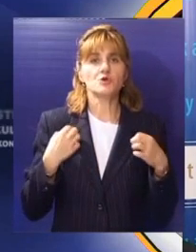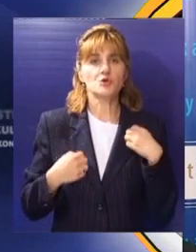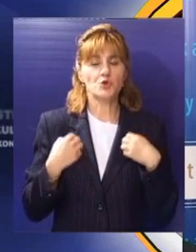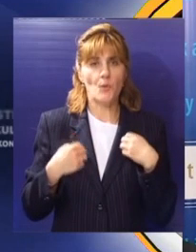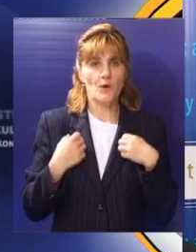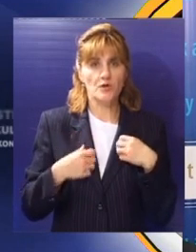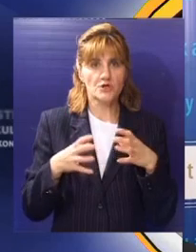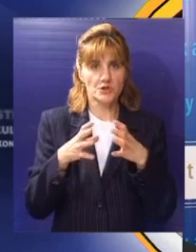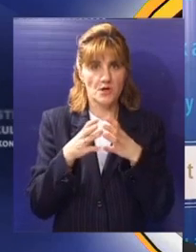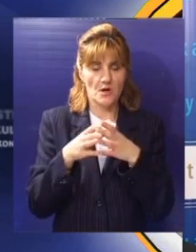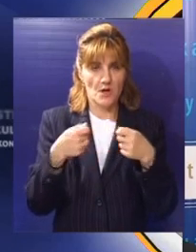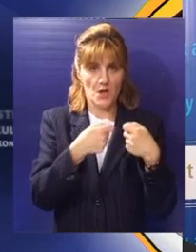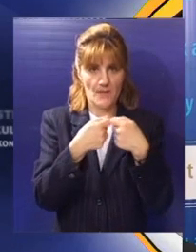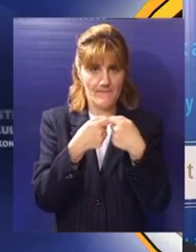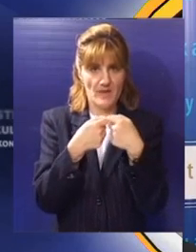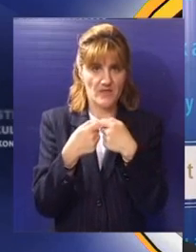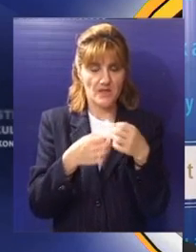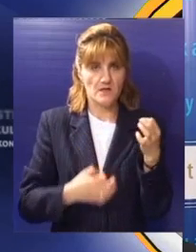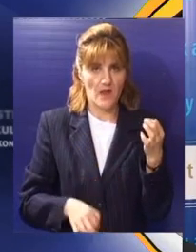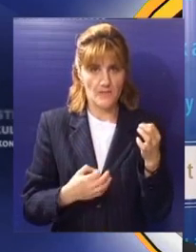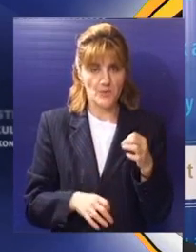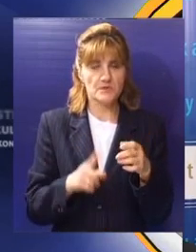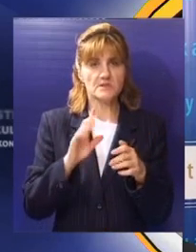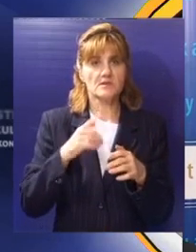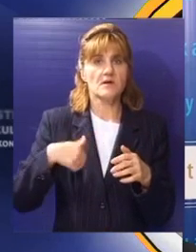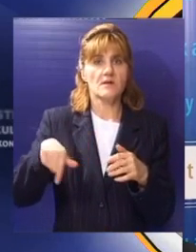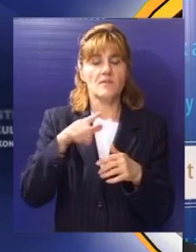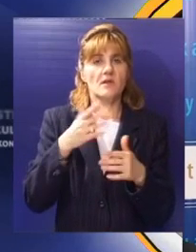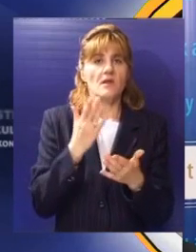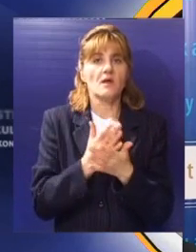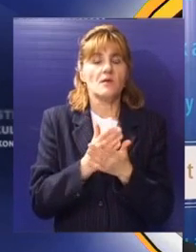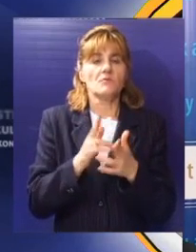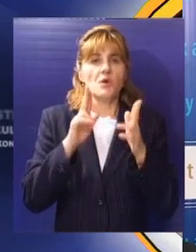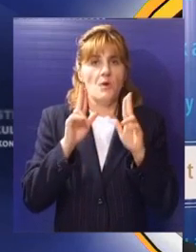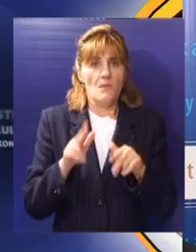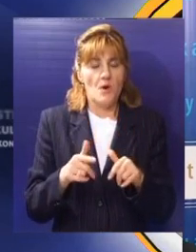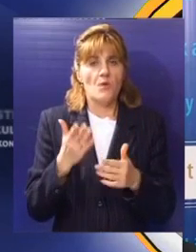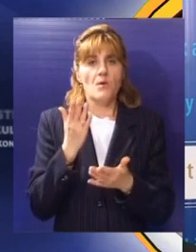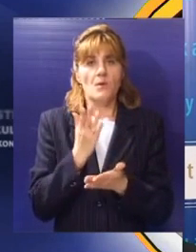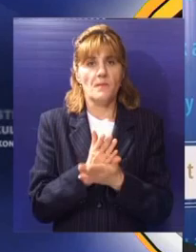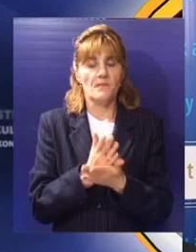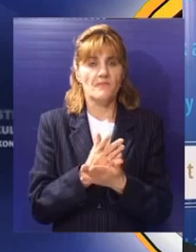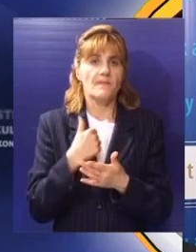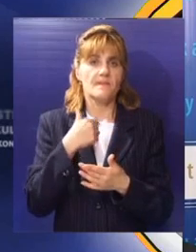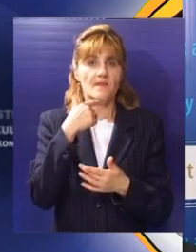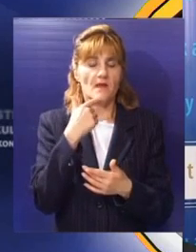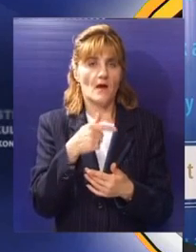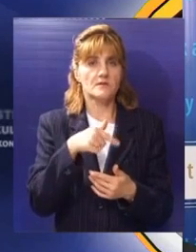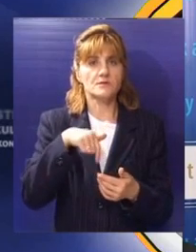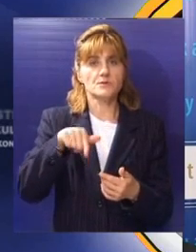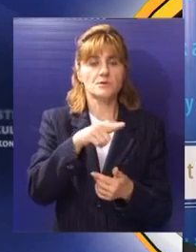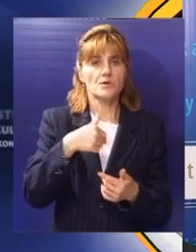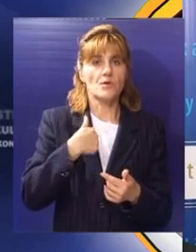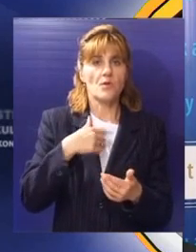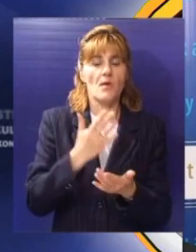će nastupati i to sve mladi bendovi pored nas koji smo stariji. Tako da mogu da najavim da će nastupati tri ispod